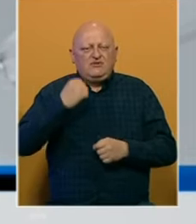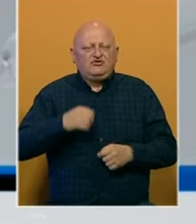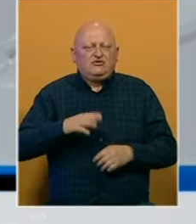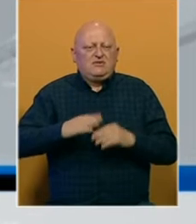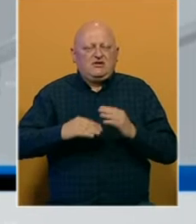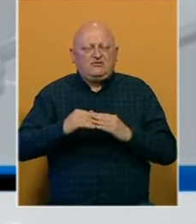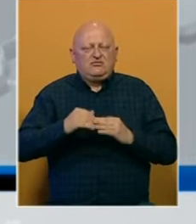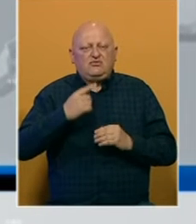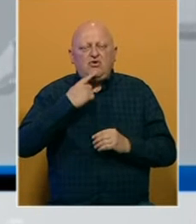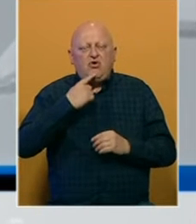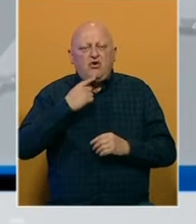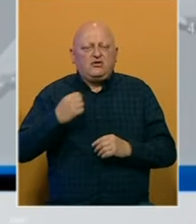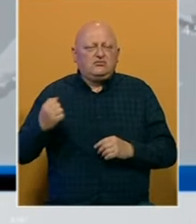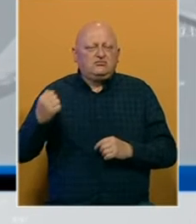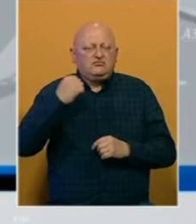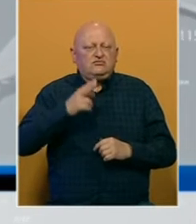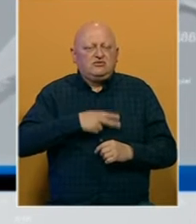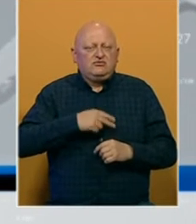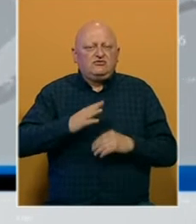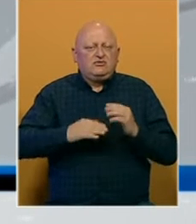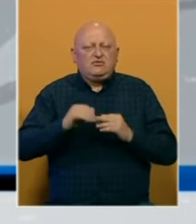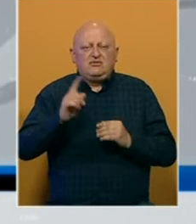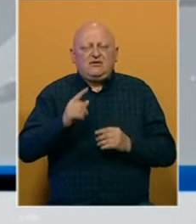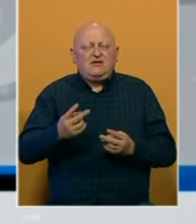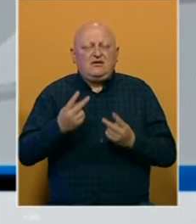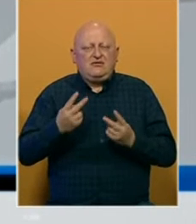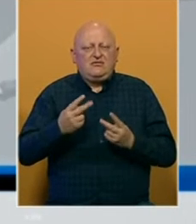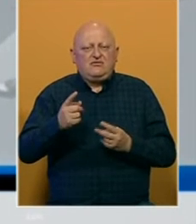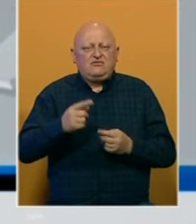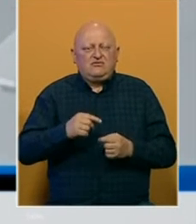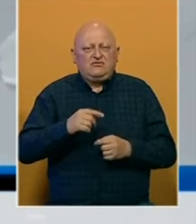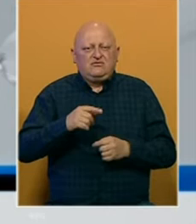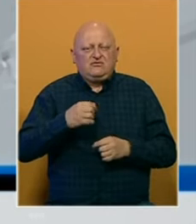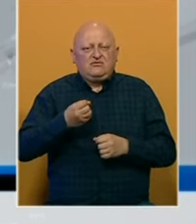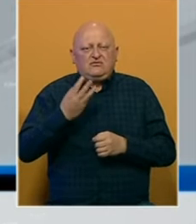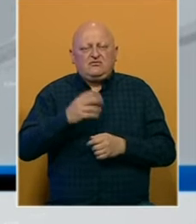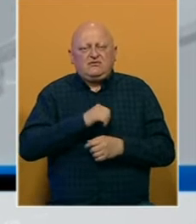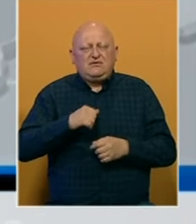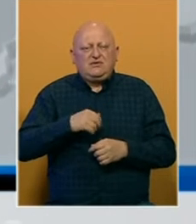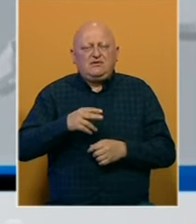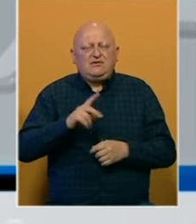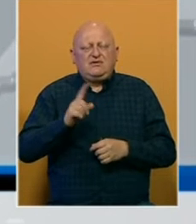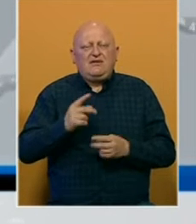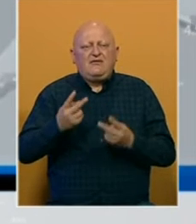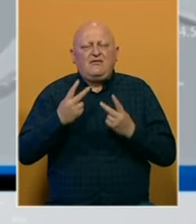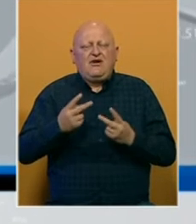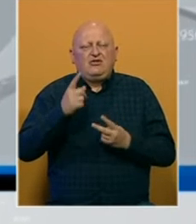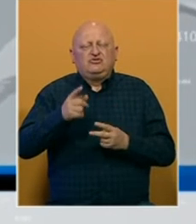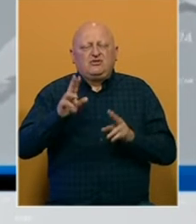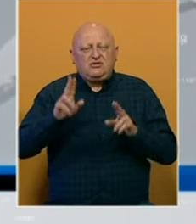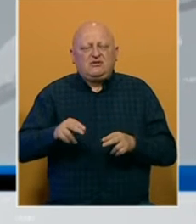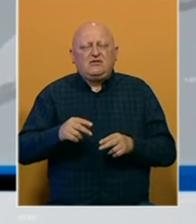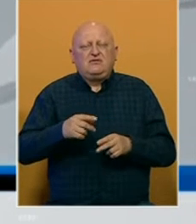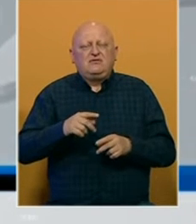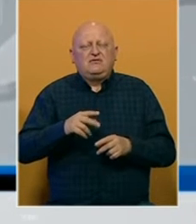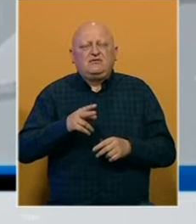Koje je krivično u dijelu u pitanju, to isto tako nije bitno, još uvijek je rano, priroda krivičnog gdje nije bitna. Bitno je samo da postoje